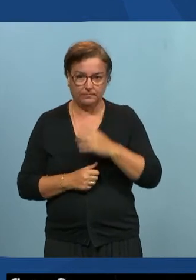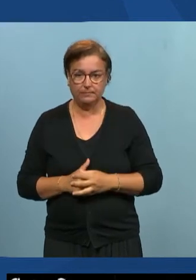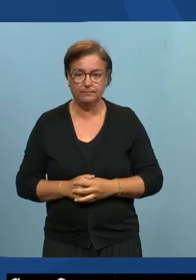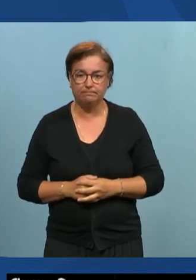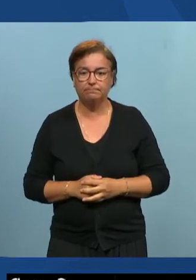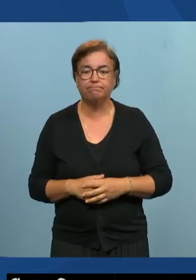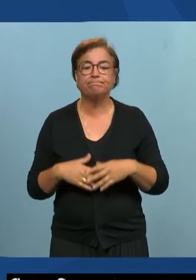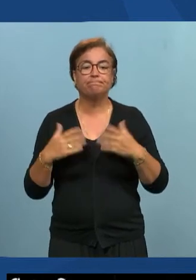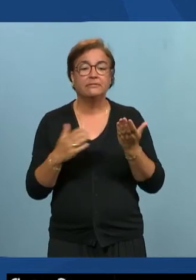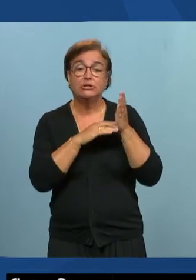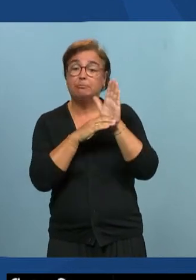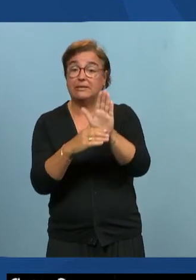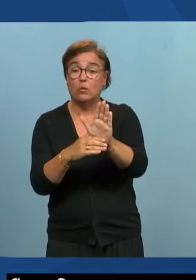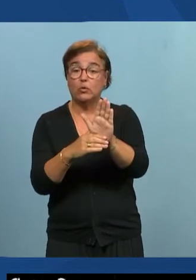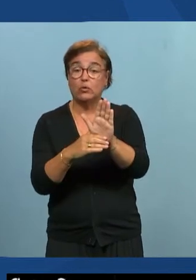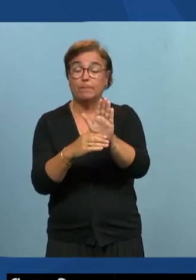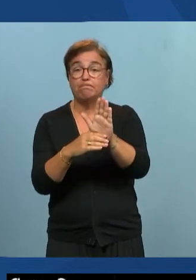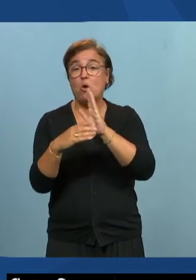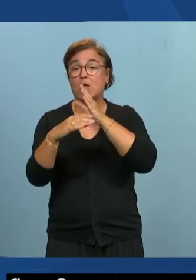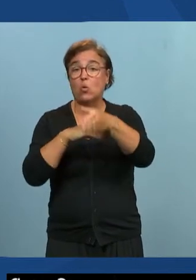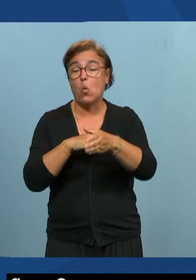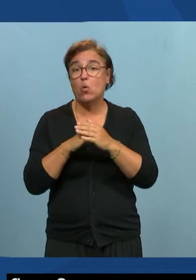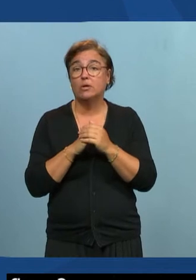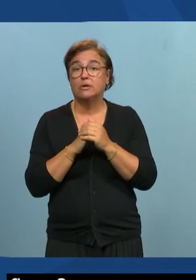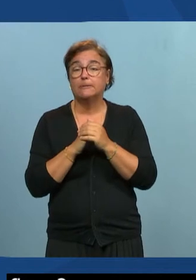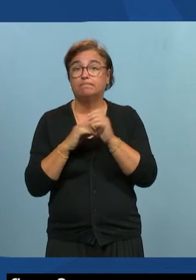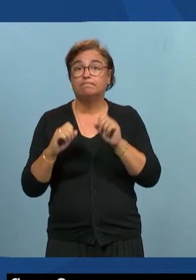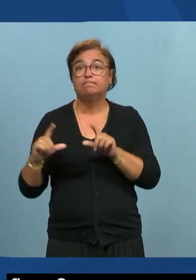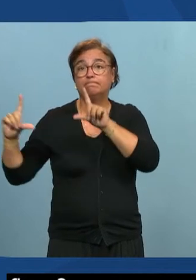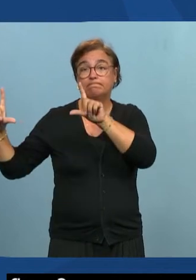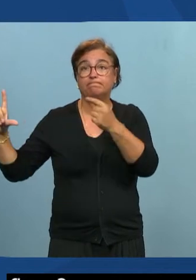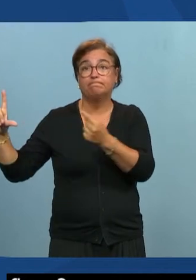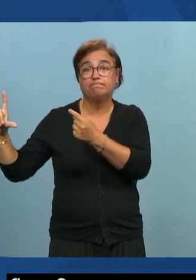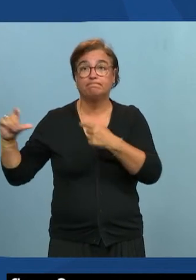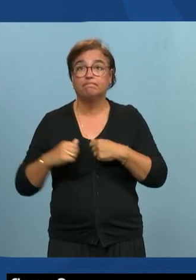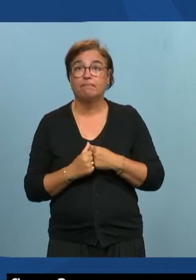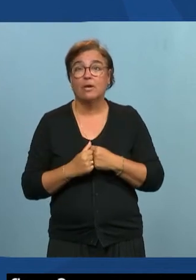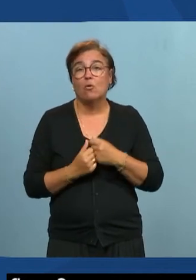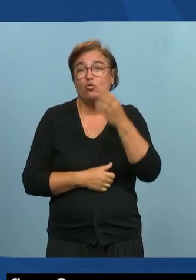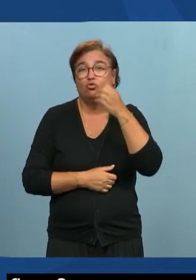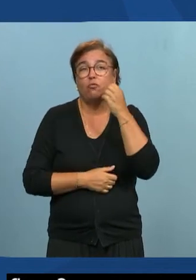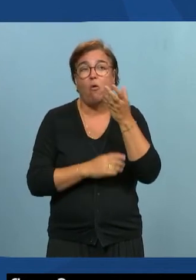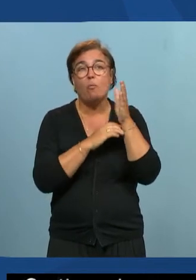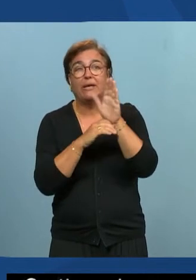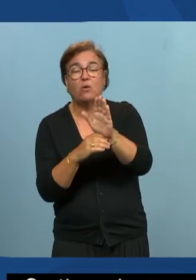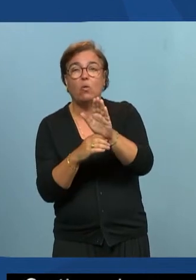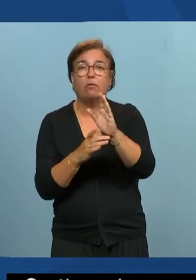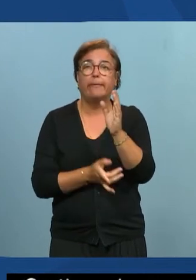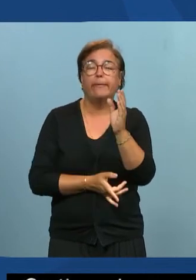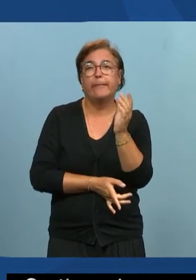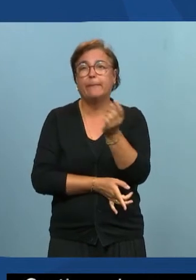Donc, je vais présenter juste en guise d'intro. J'ai mis quelque chose qui a souvent été présenté à tort, y compris d'ailleurs par nous